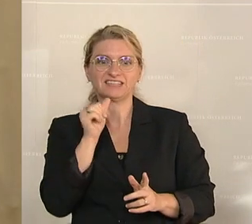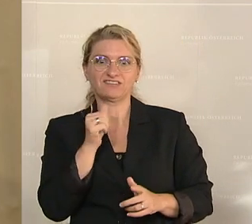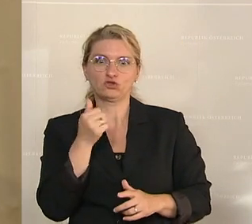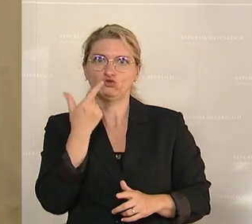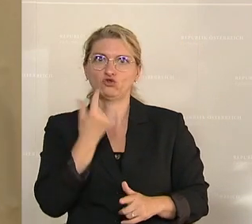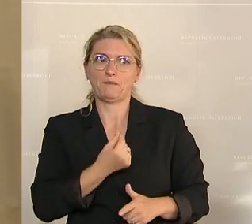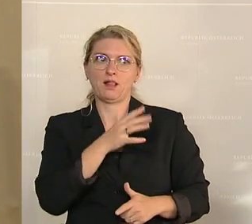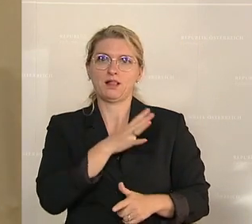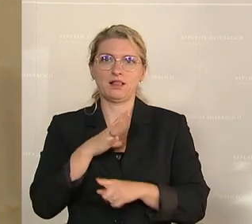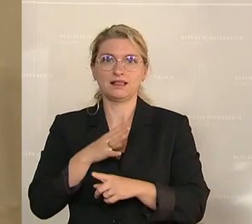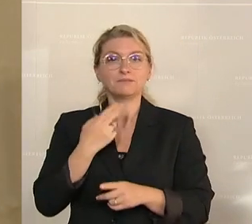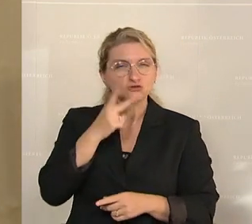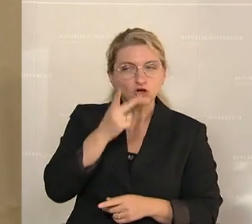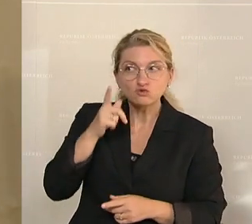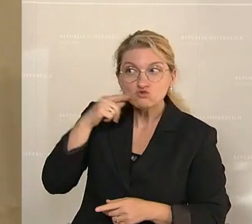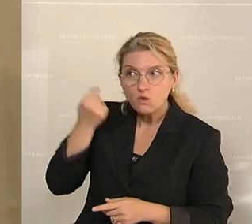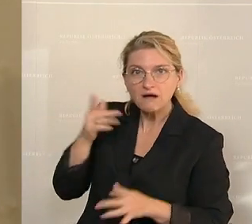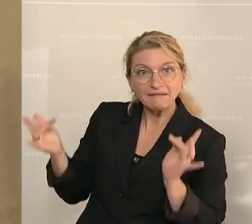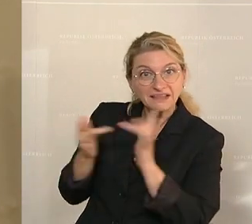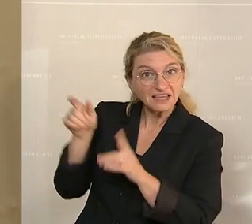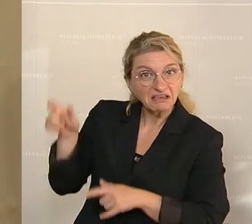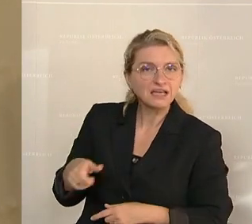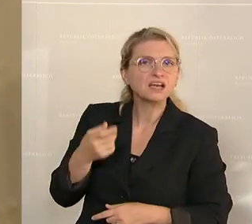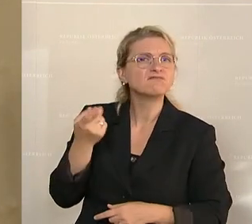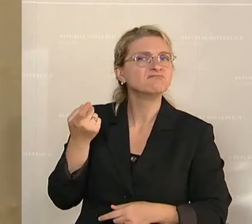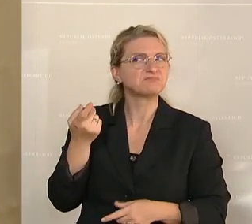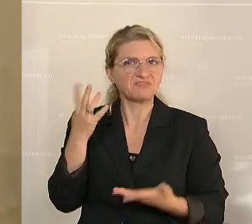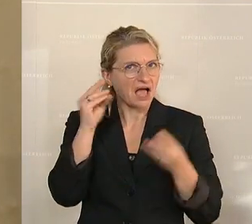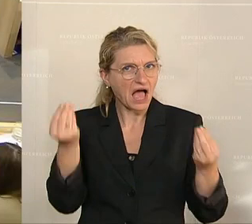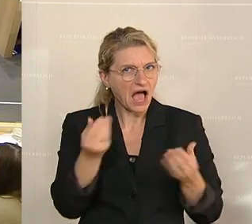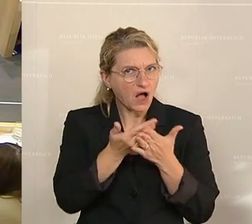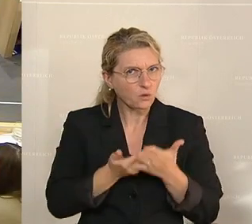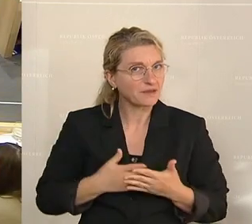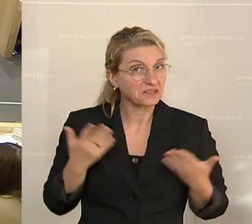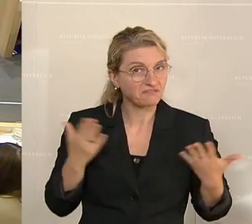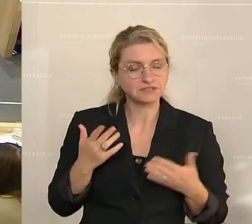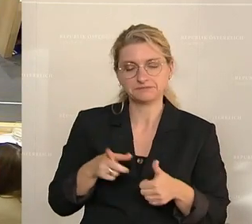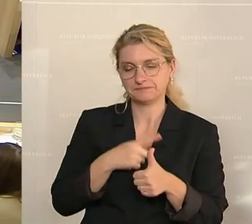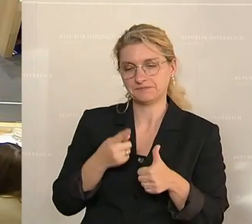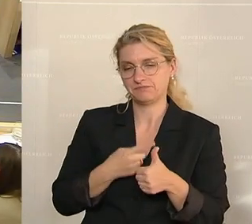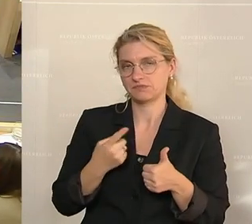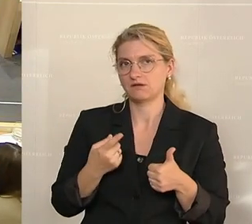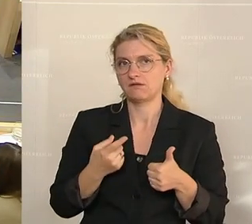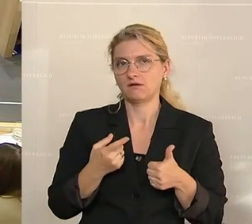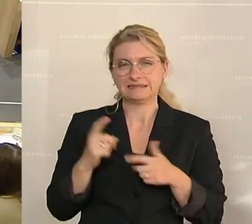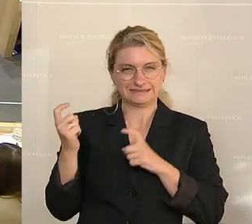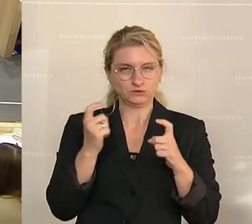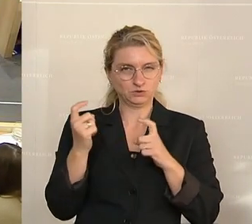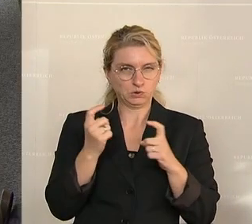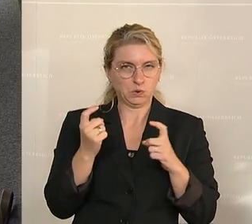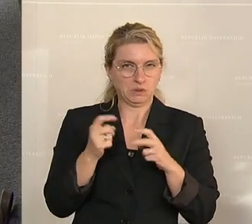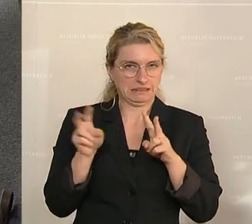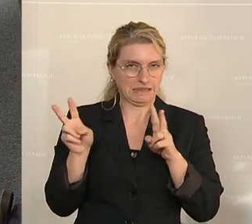man gegen Ungarn vorgeht oder was die Argumente sind, um Ungarn die Rechtsstaatlichkeit abzuerkennen. Da ist zum einen einmal die Diskussion